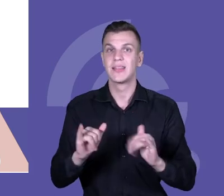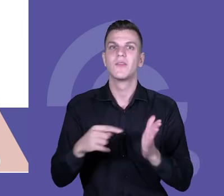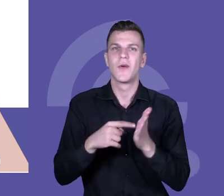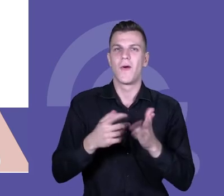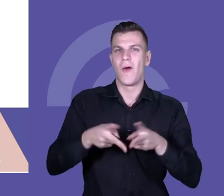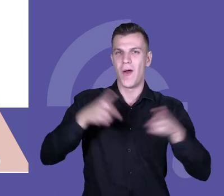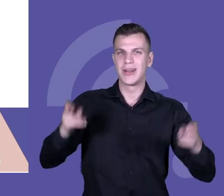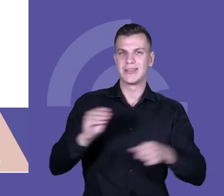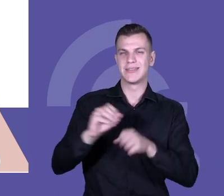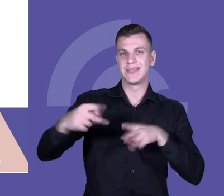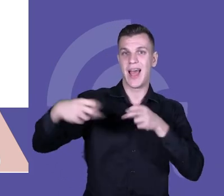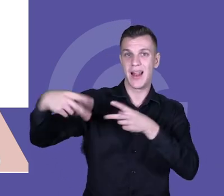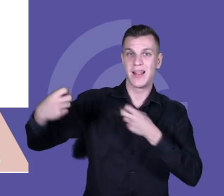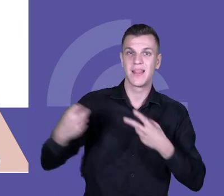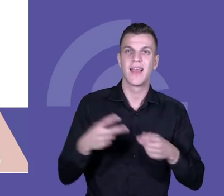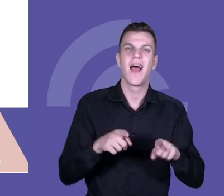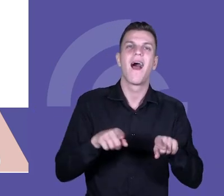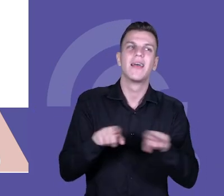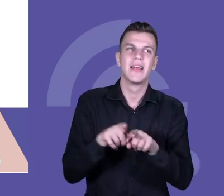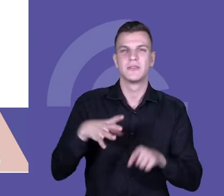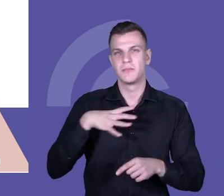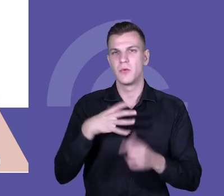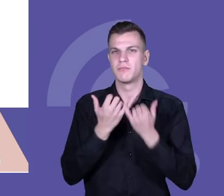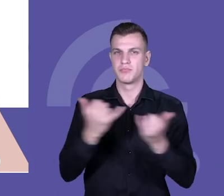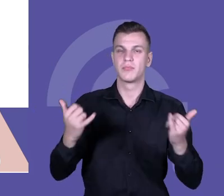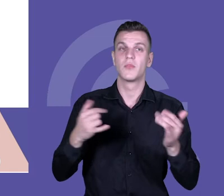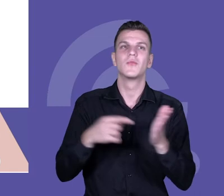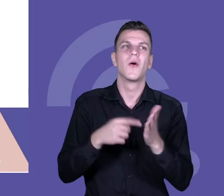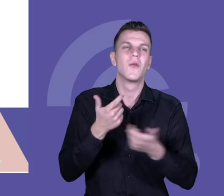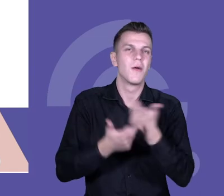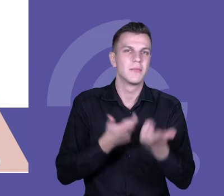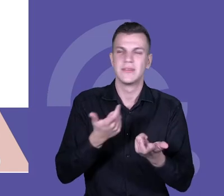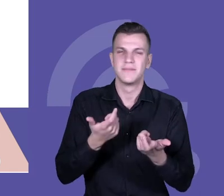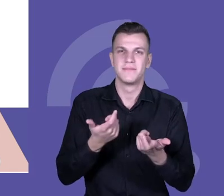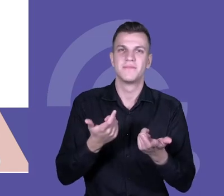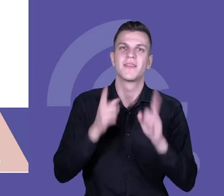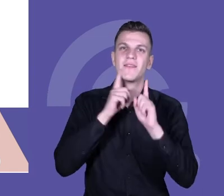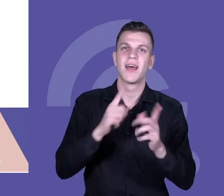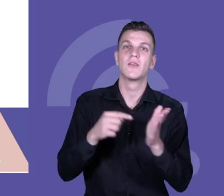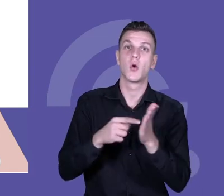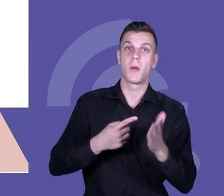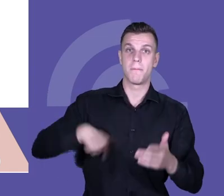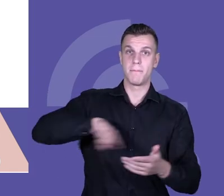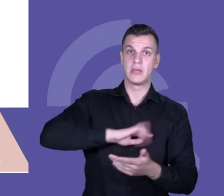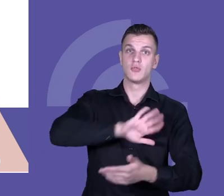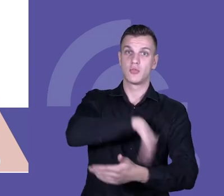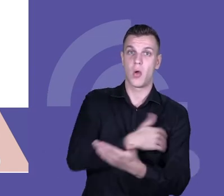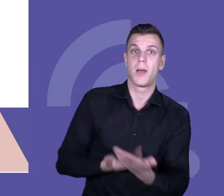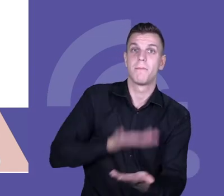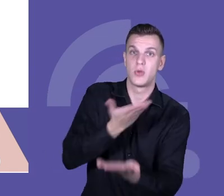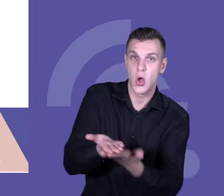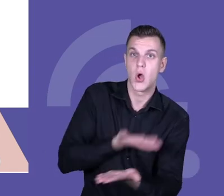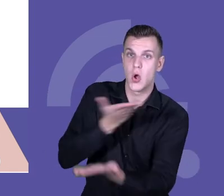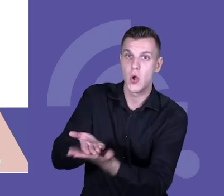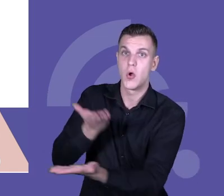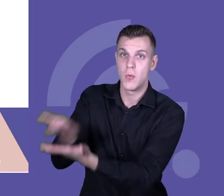możliwości skalowania projektu, czyli kluczowa rzecz, na ile to, co proponujemy w tych szkołach i nawet się sprawdza, na ile